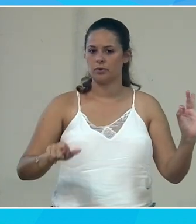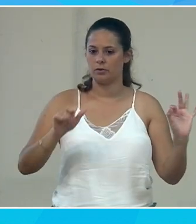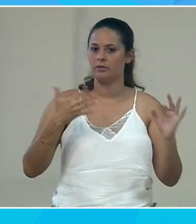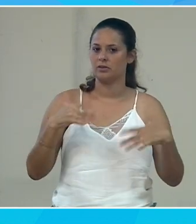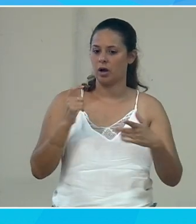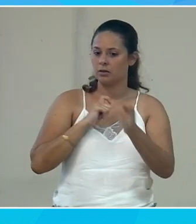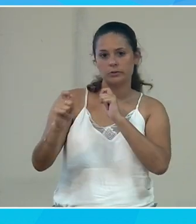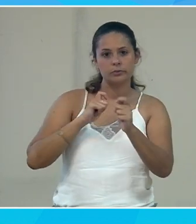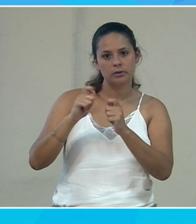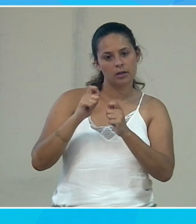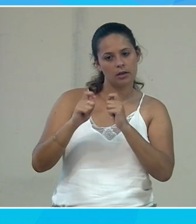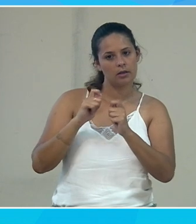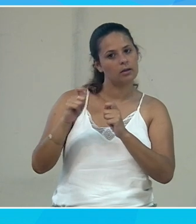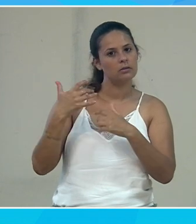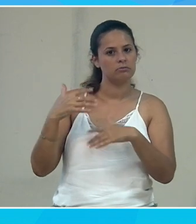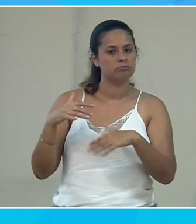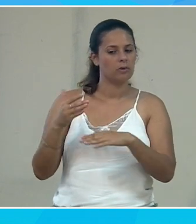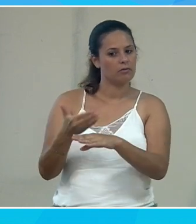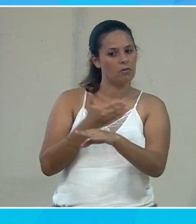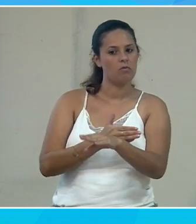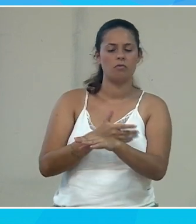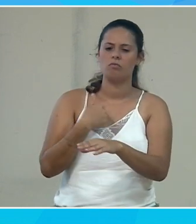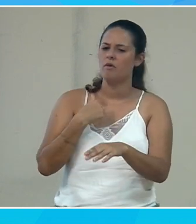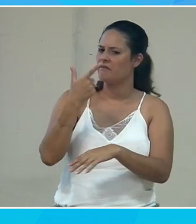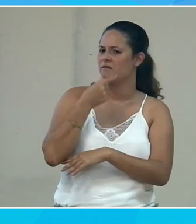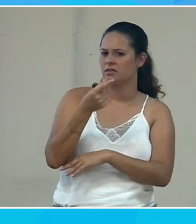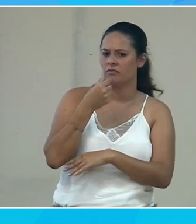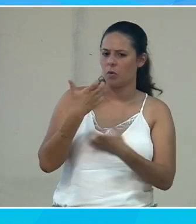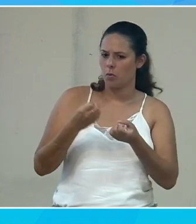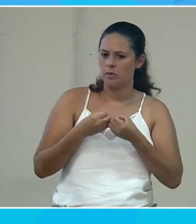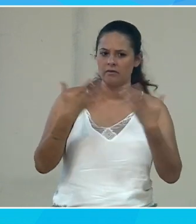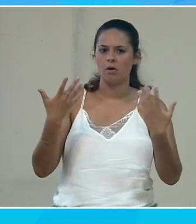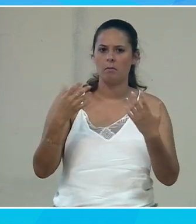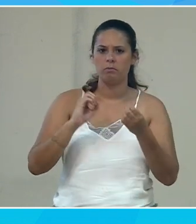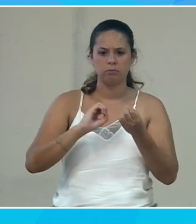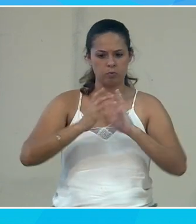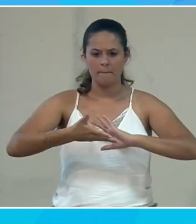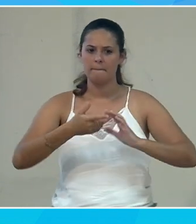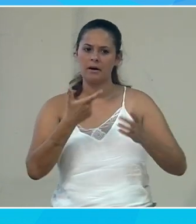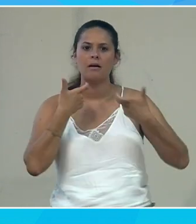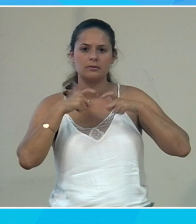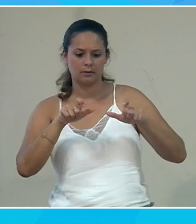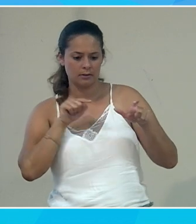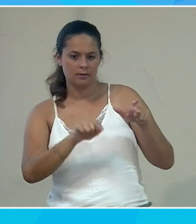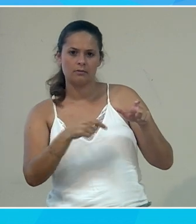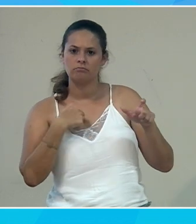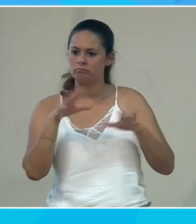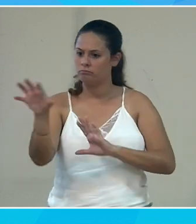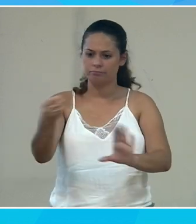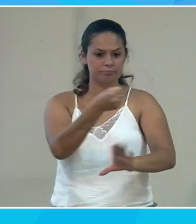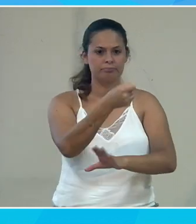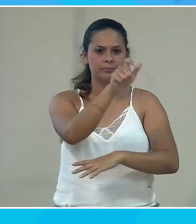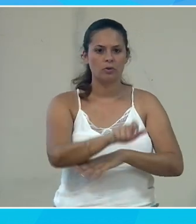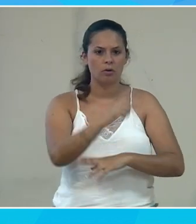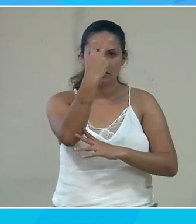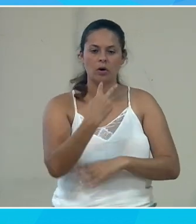qui j'avais discuté dans un salon qui me disait « Moi, c'est facile, on me demande de développer des sites web accessibles. C'est facile, j'ai recruté quelqu'un de non